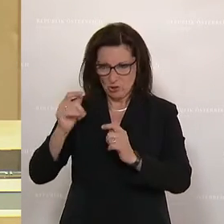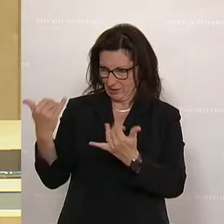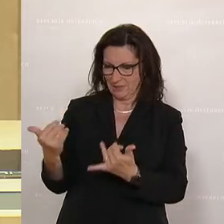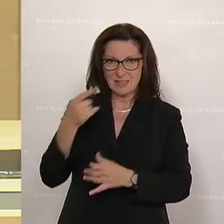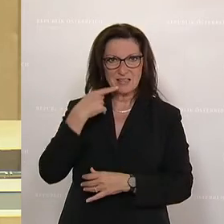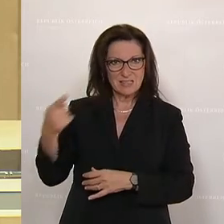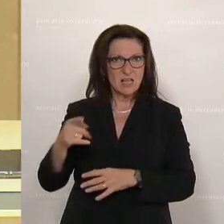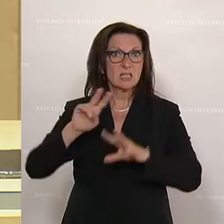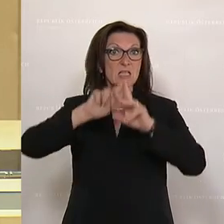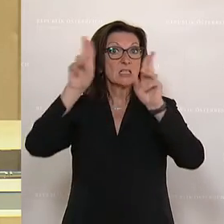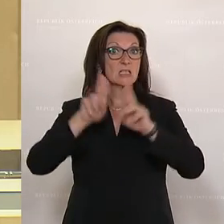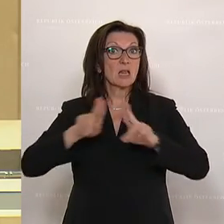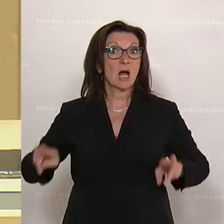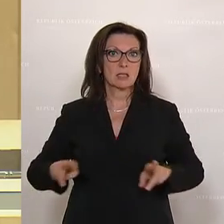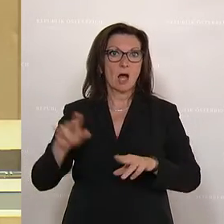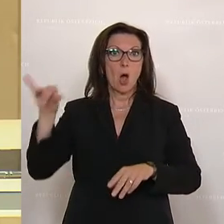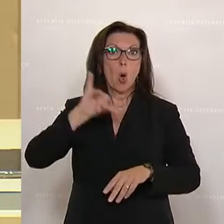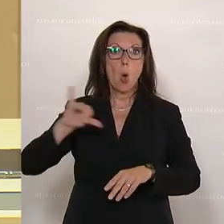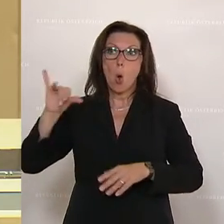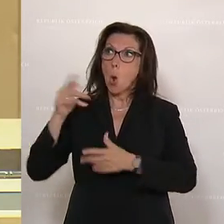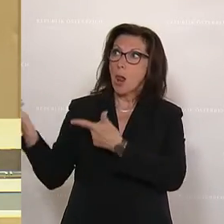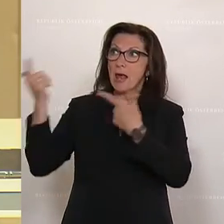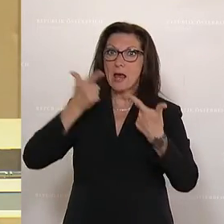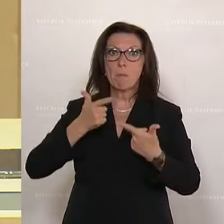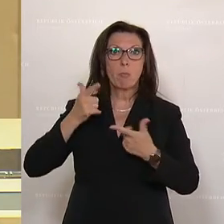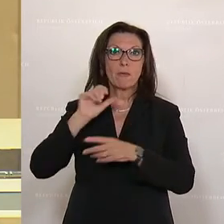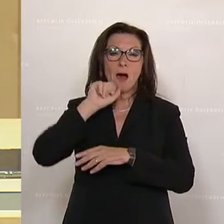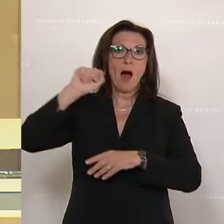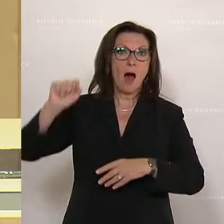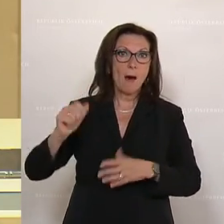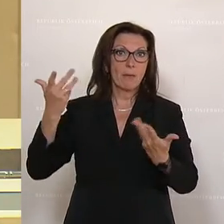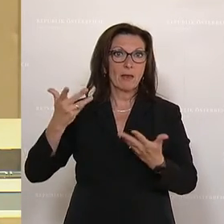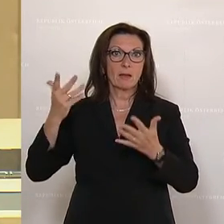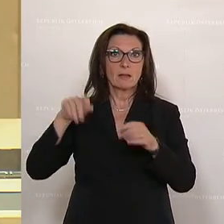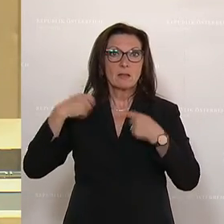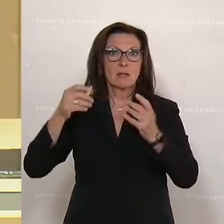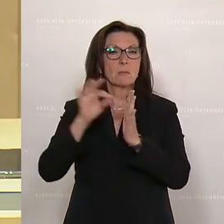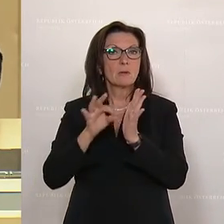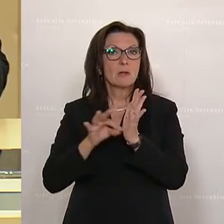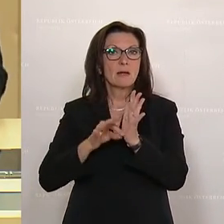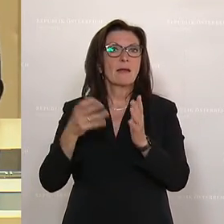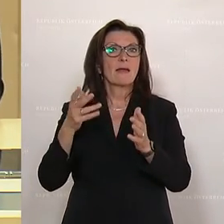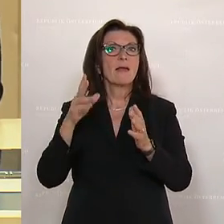Reduktion der Ölimportabhängigkeit der Europäischen Union. Kommt aus der Internationalen Energieagentur.